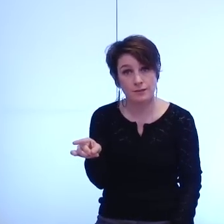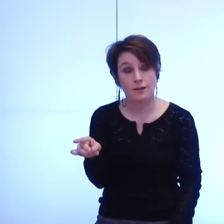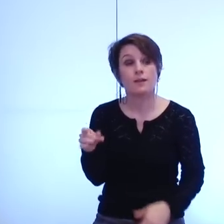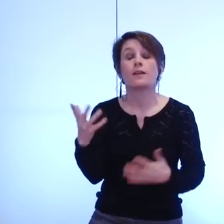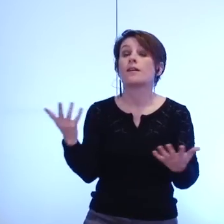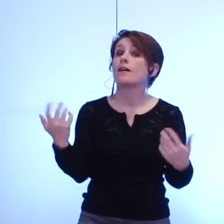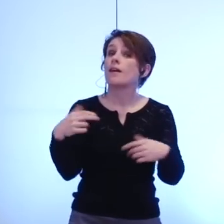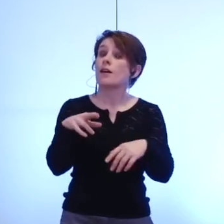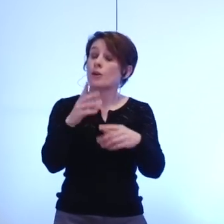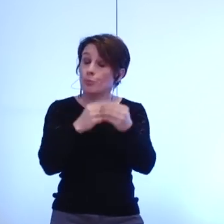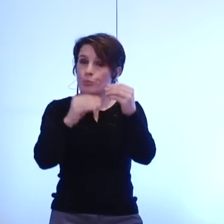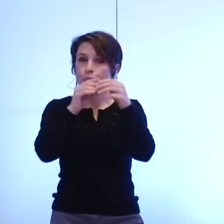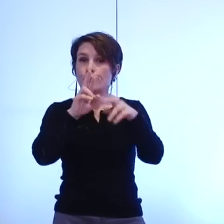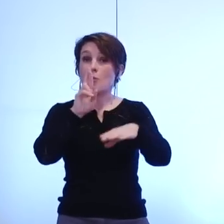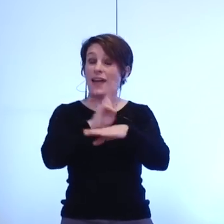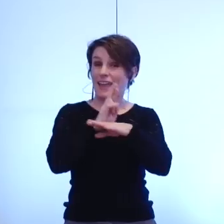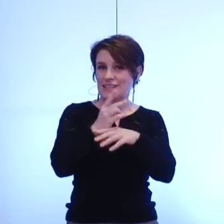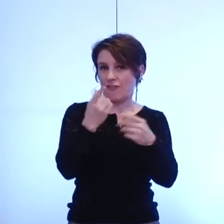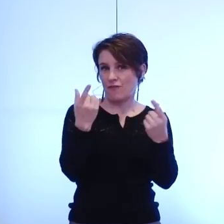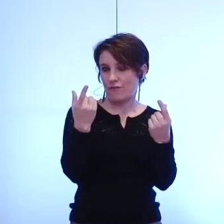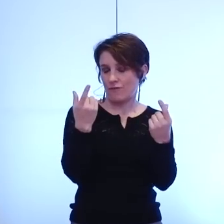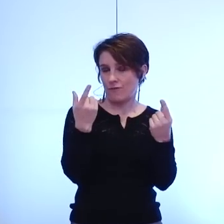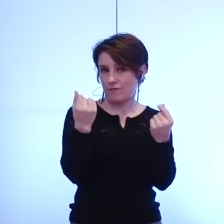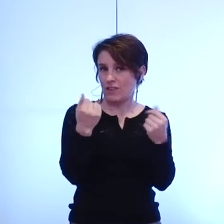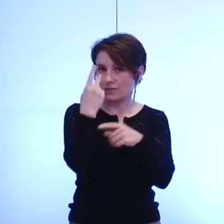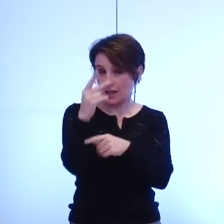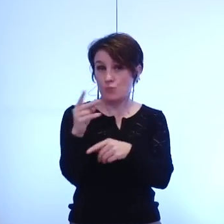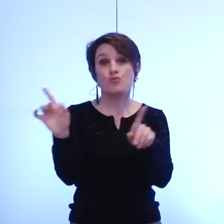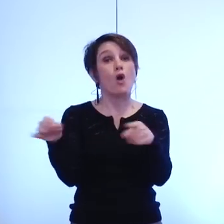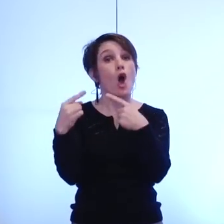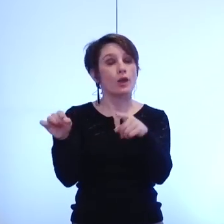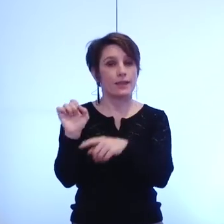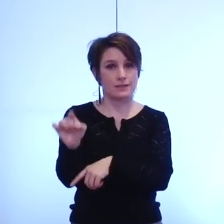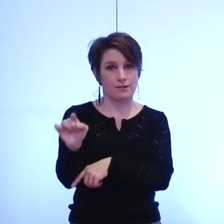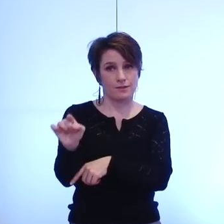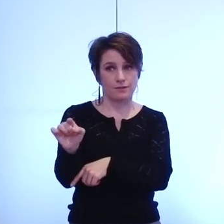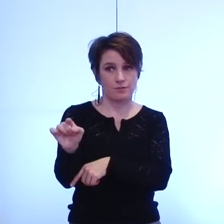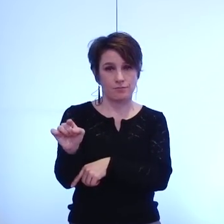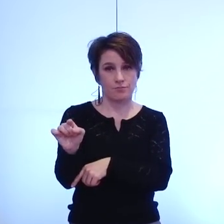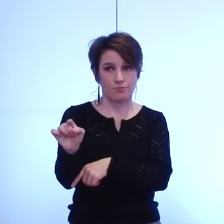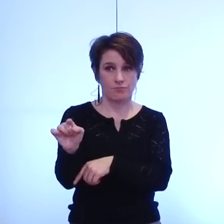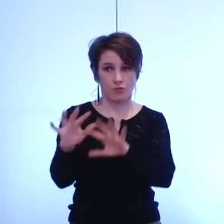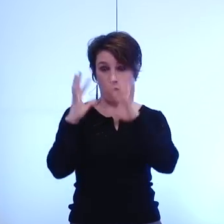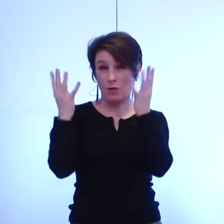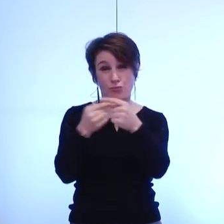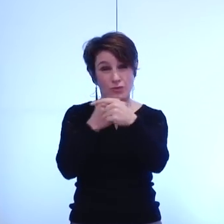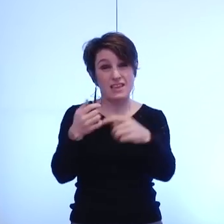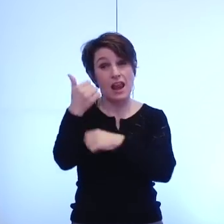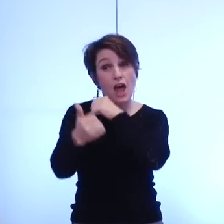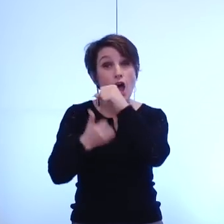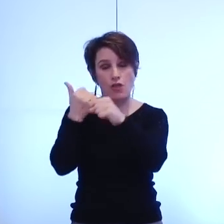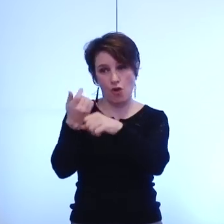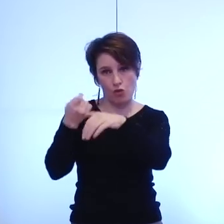financières de l'orchestre il faut le souligner également les réserves financières de l'orchestre d'une auteur équivalente à une année de subvention municipale